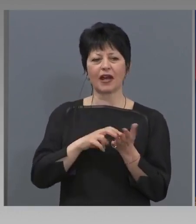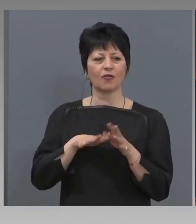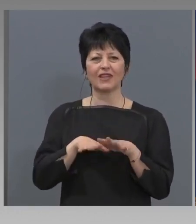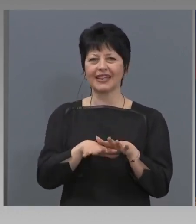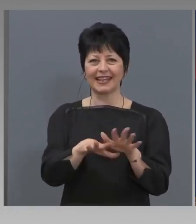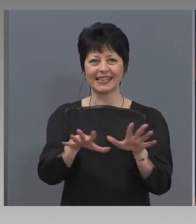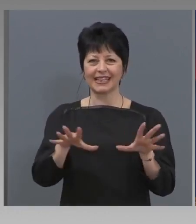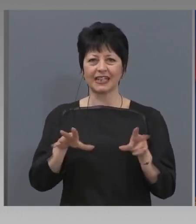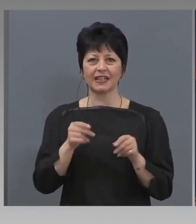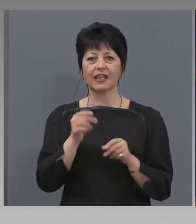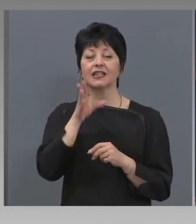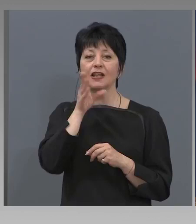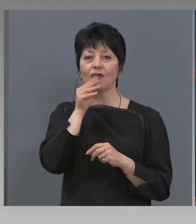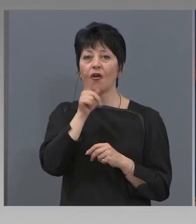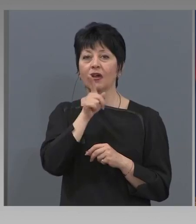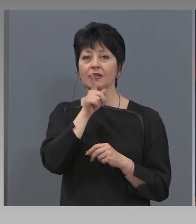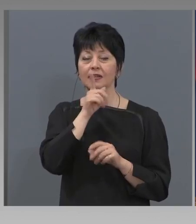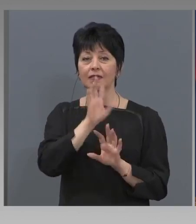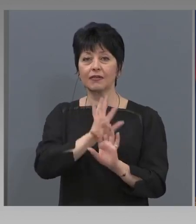говори за тишина.